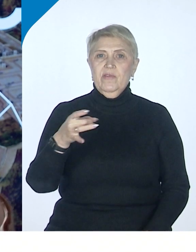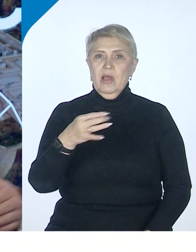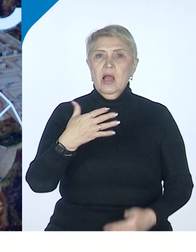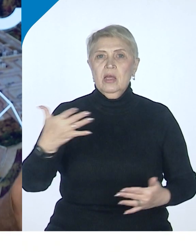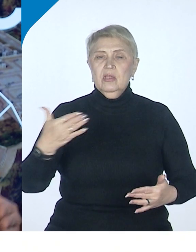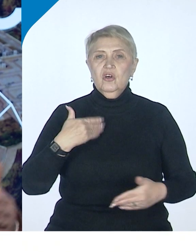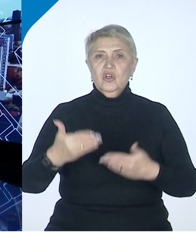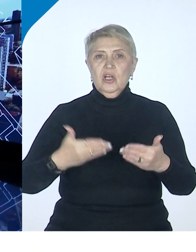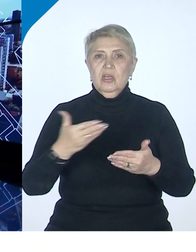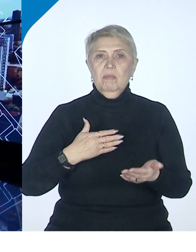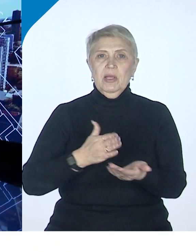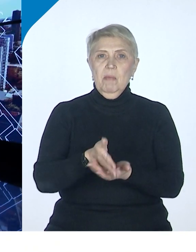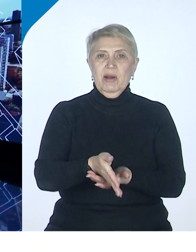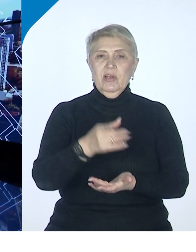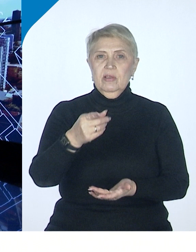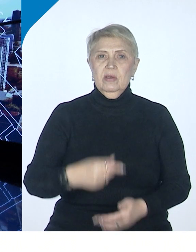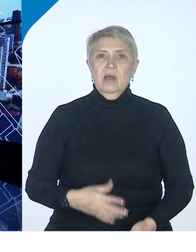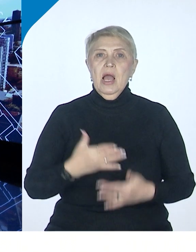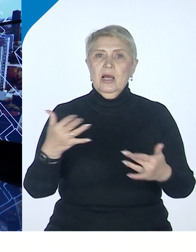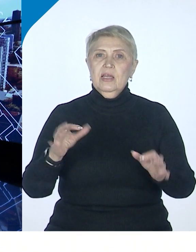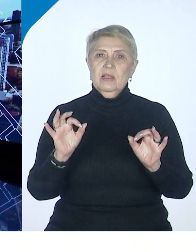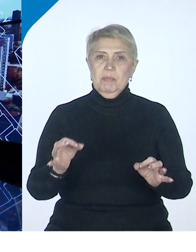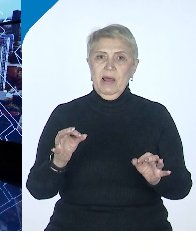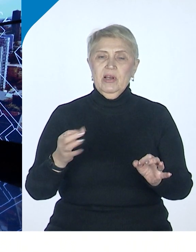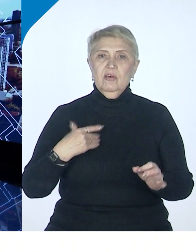-то шаги по направлению, какие-то правильные шаги?